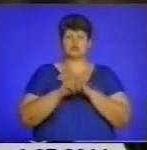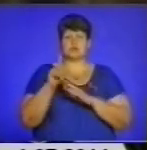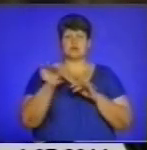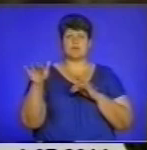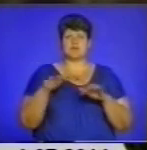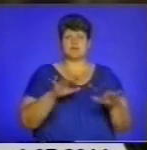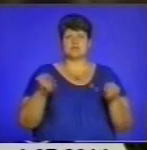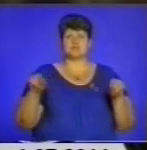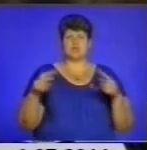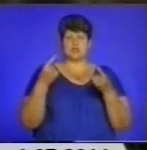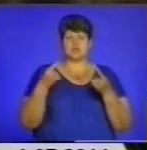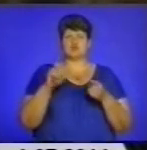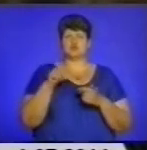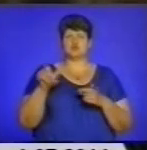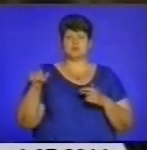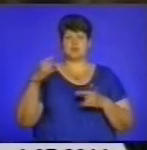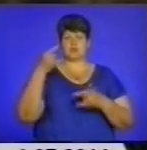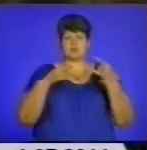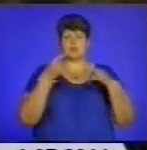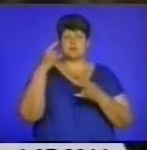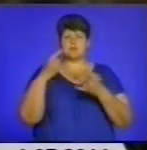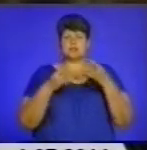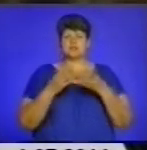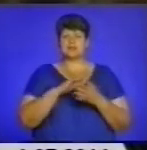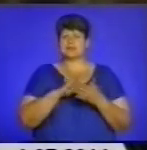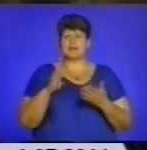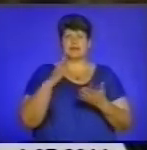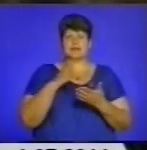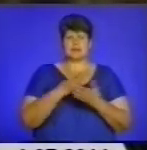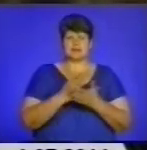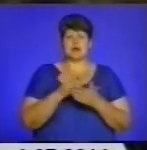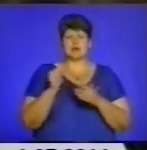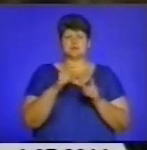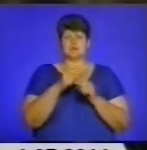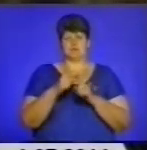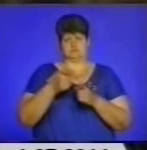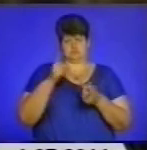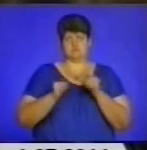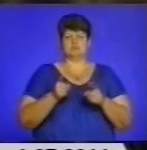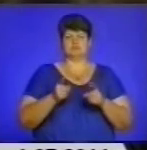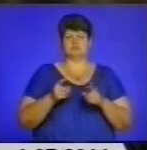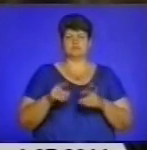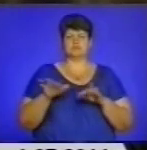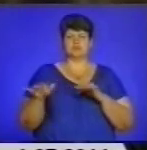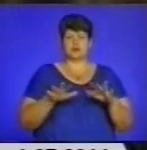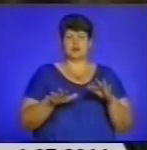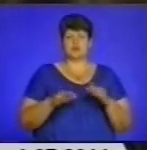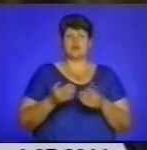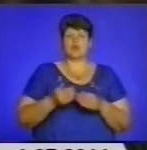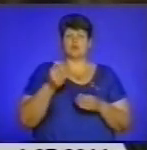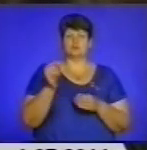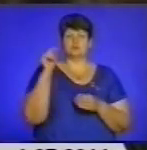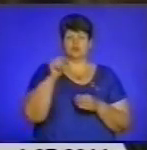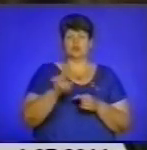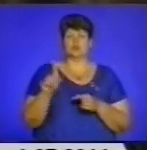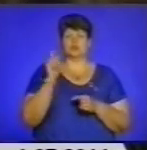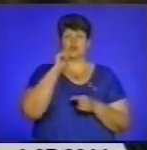створення суспільного телебачення, є не словами, а реальною дією. Реальним кроком до того, щоб в